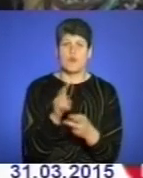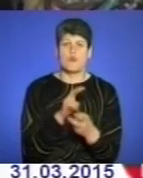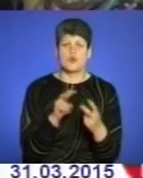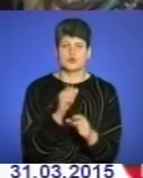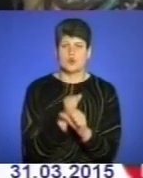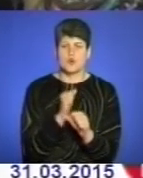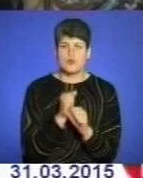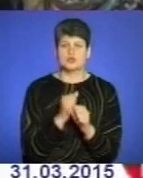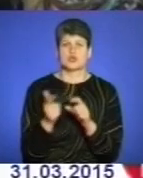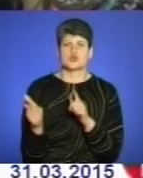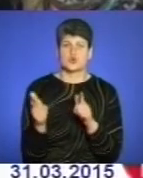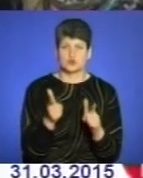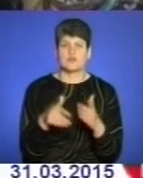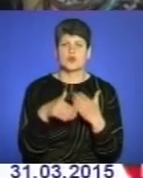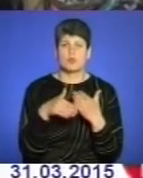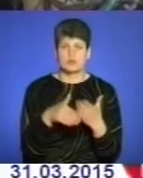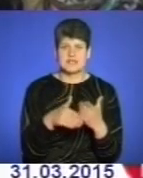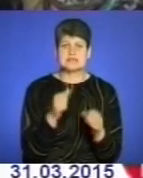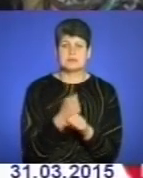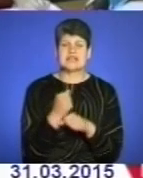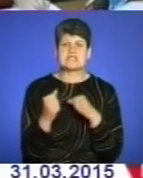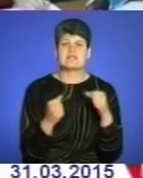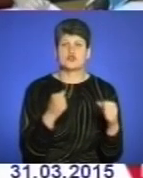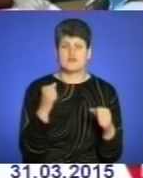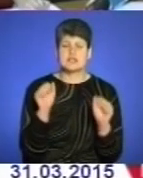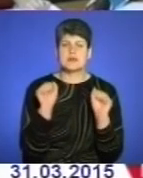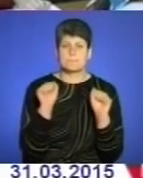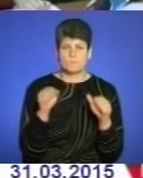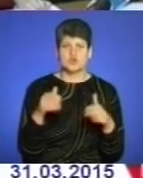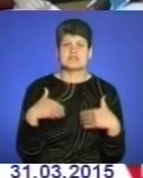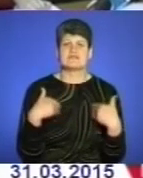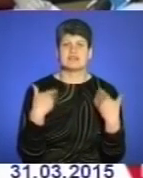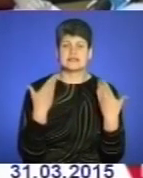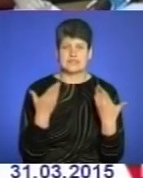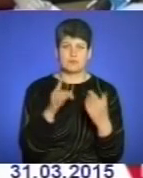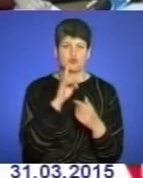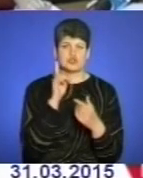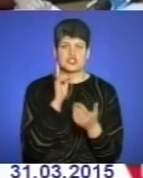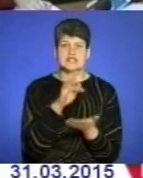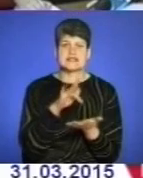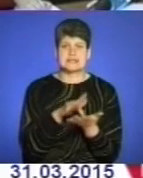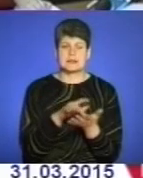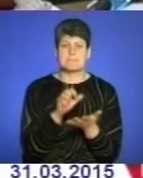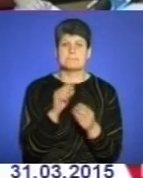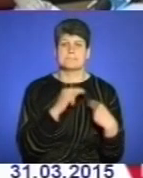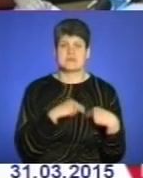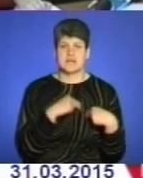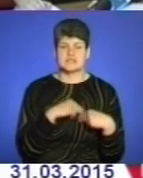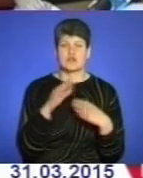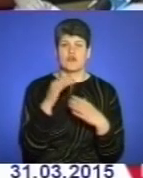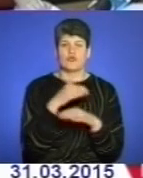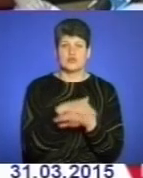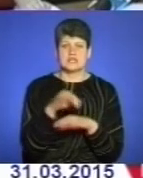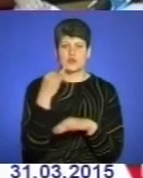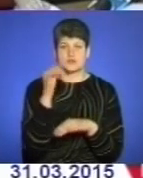роботи чи готовий допомогти із працевлаштуванням, може звертатись в молодіжний центр праці вулиця Йосипа Сліпого,